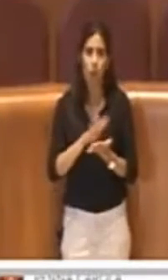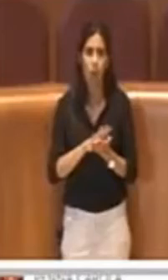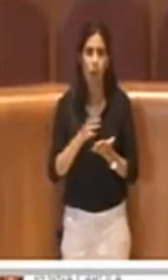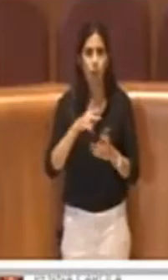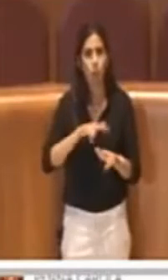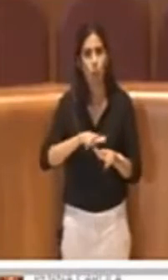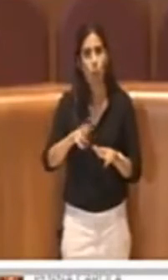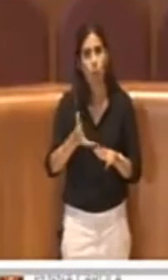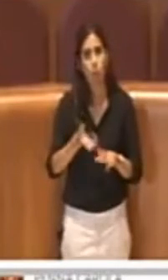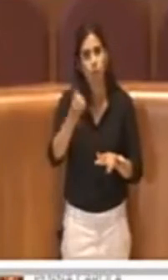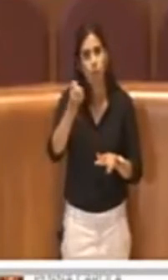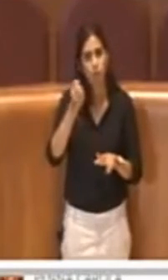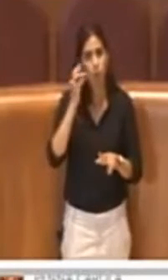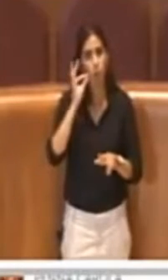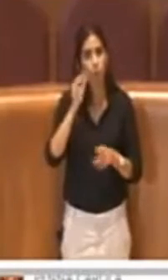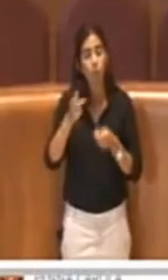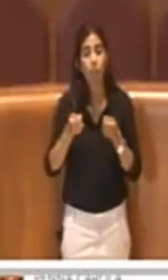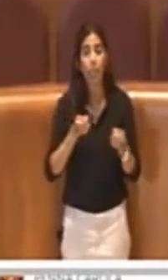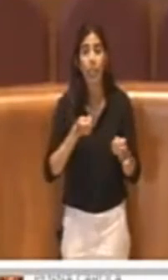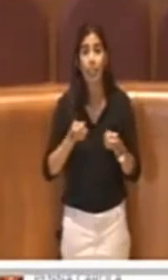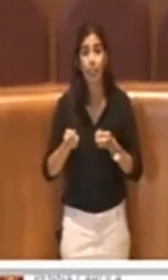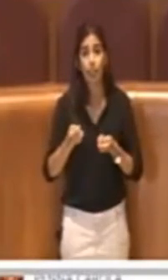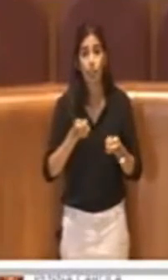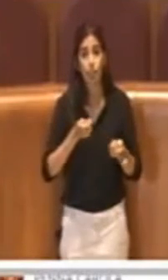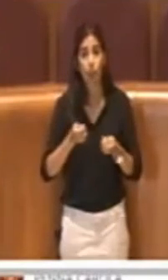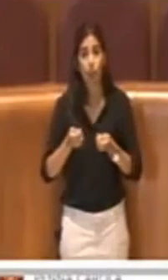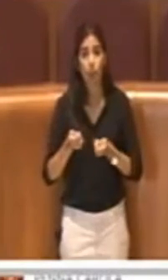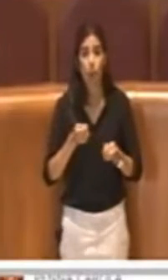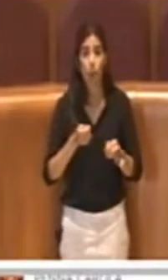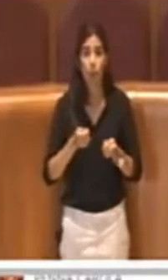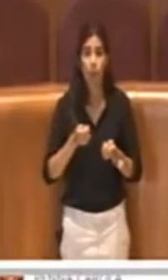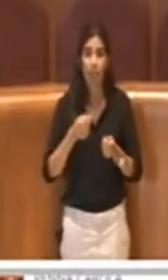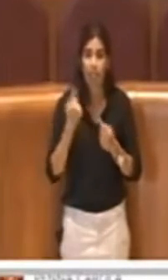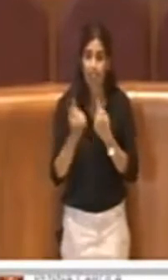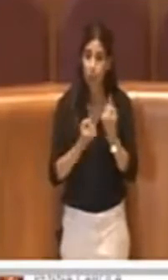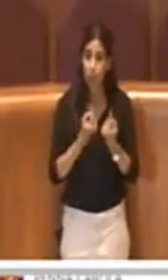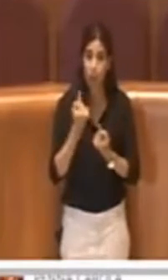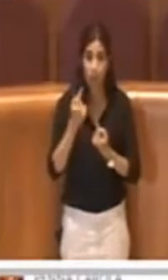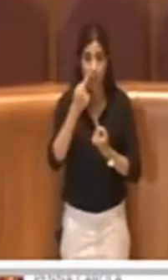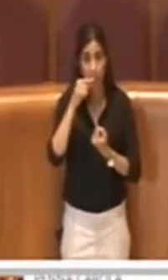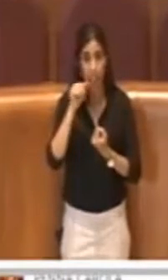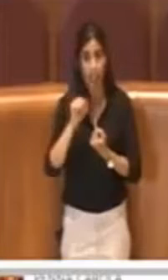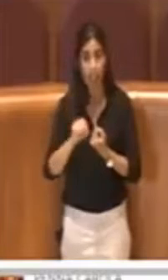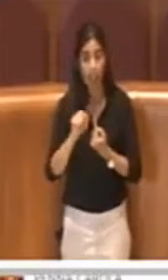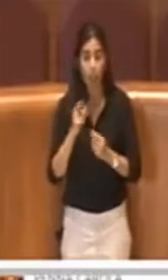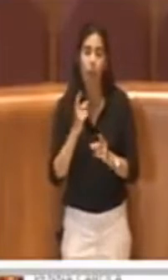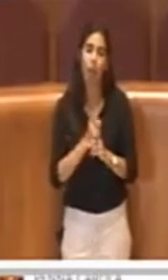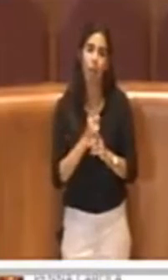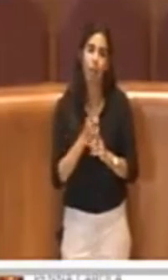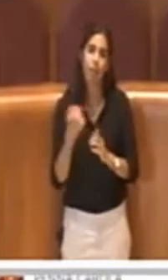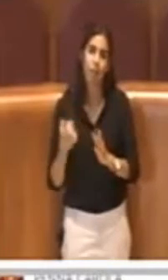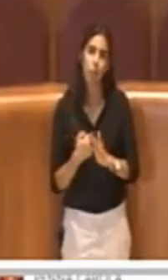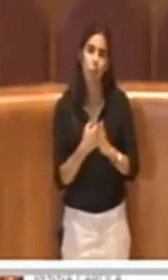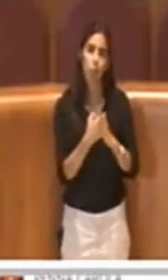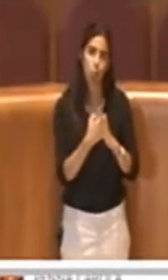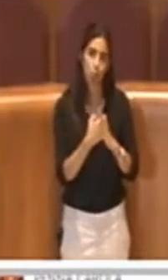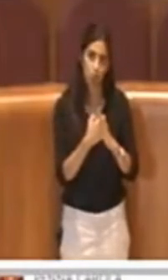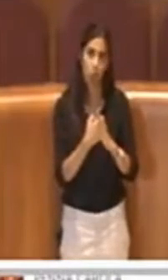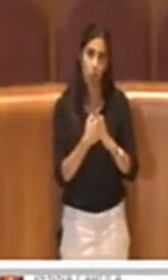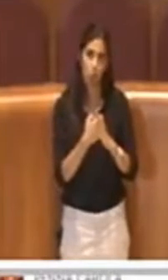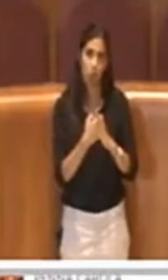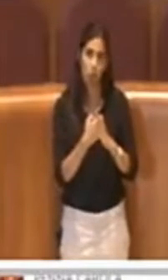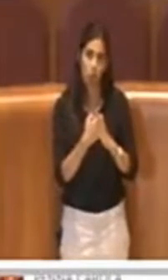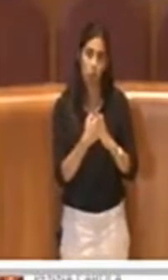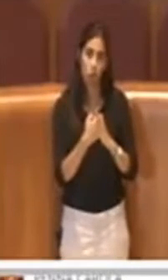per poter gestire queste pratiche, queste situazioni, deve essere in qualche modo rafforzato per dare al comune